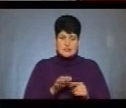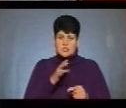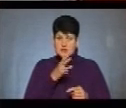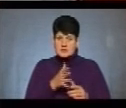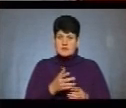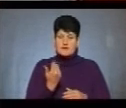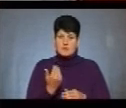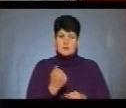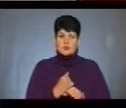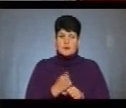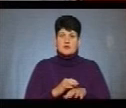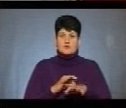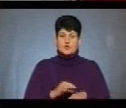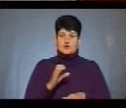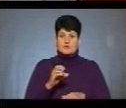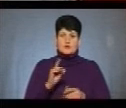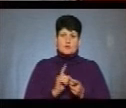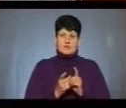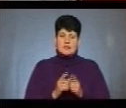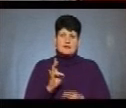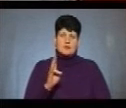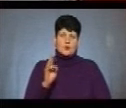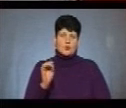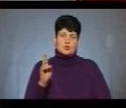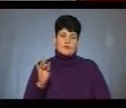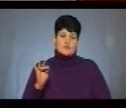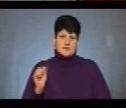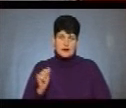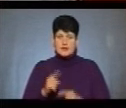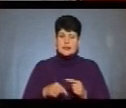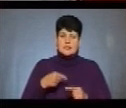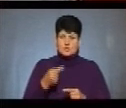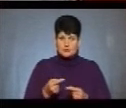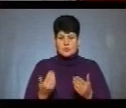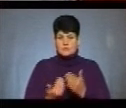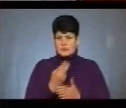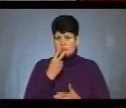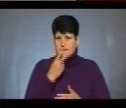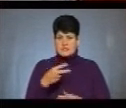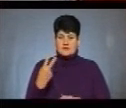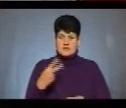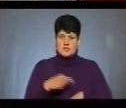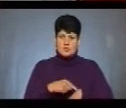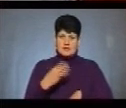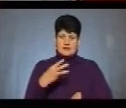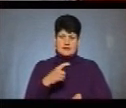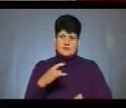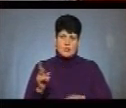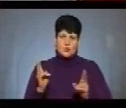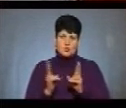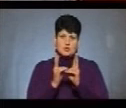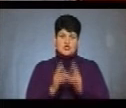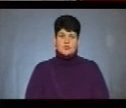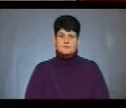працювали ведуча Соломія Струс і сортоперекладачка Надія Куцовська. Наступний інформаційний випуск – дивіться о 20.30. До зустрічі!